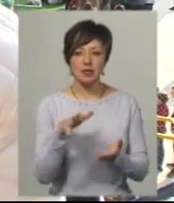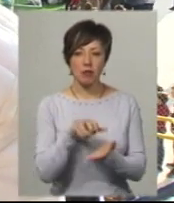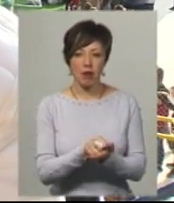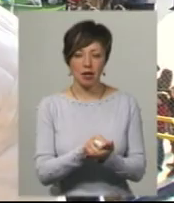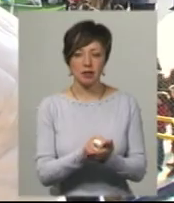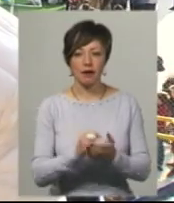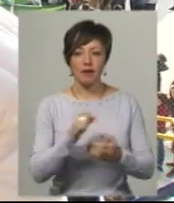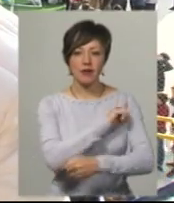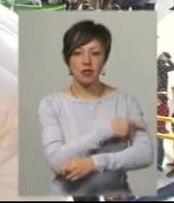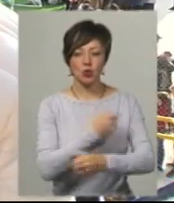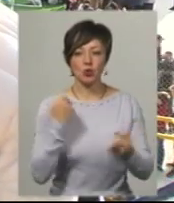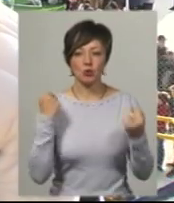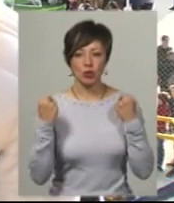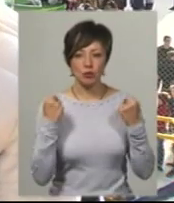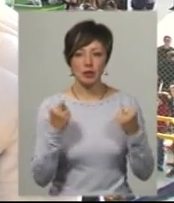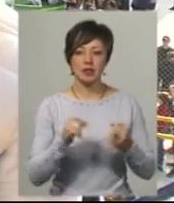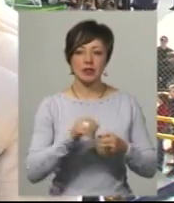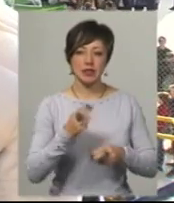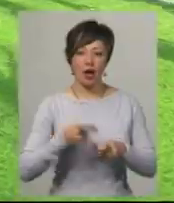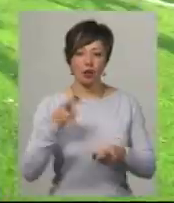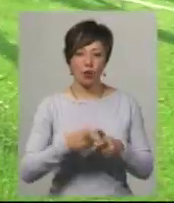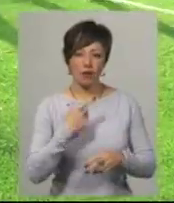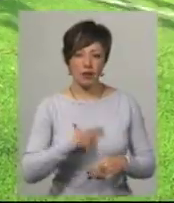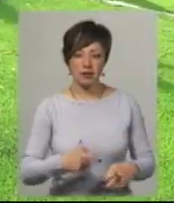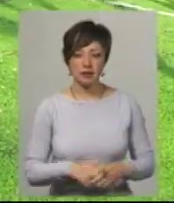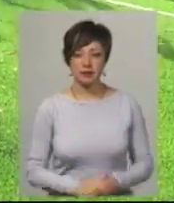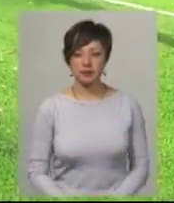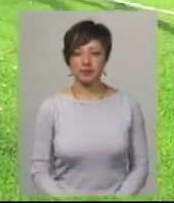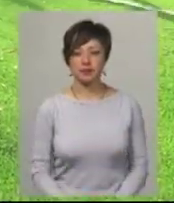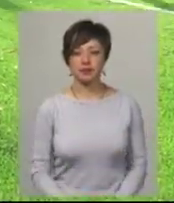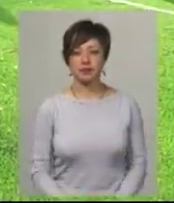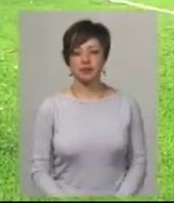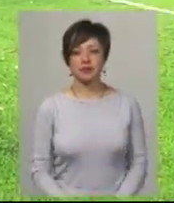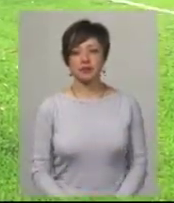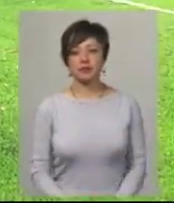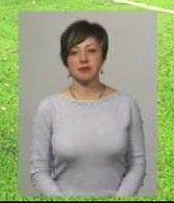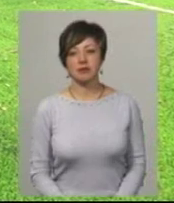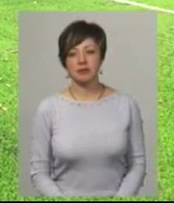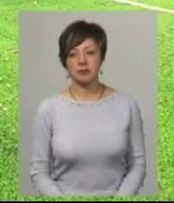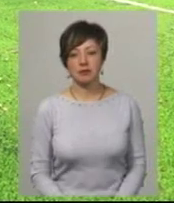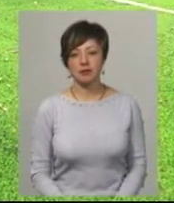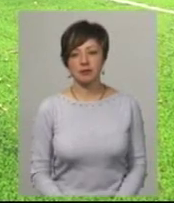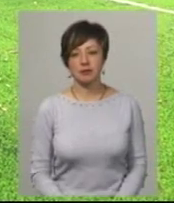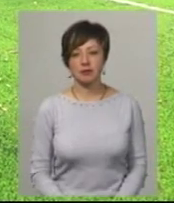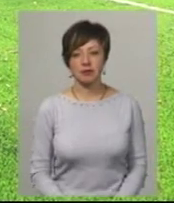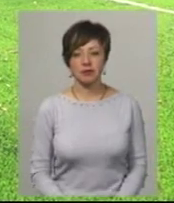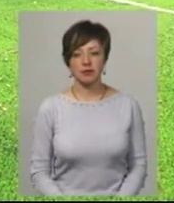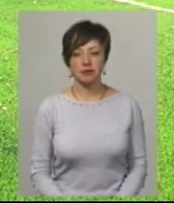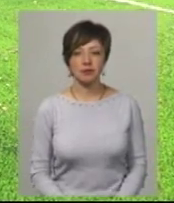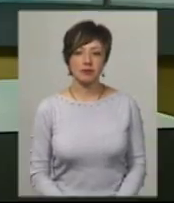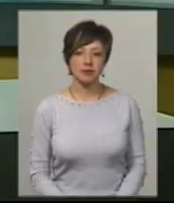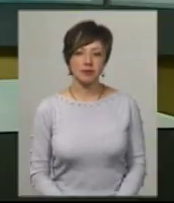фізичною культурою, спортом, загартовуватися. Анастасія Збродова, Олександр Горішевський, новини на Суспільному, Хмельницький.